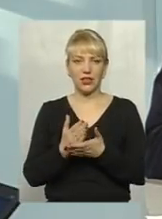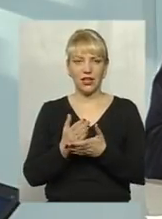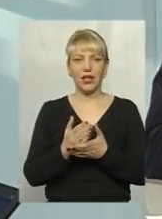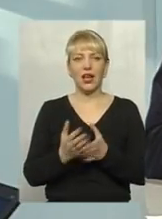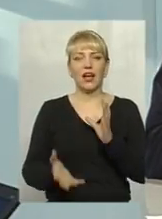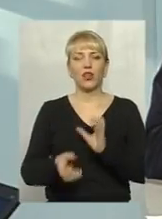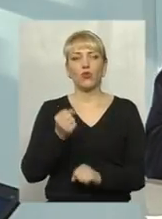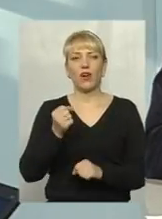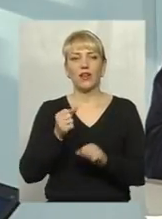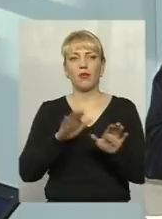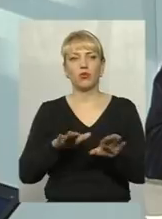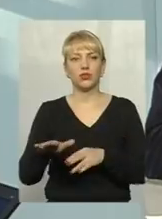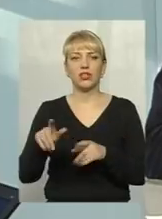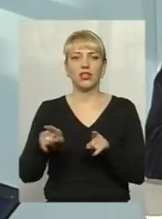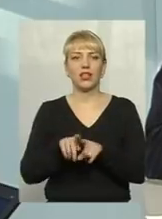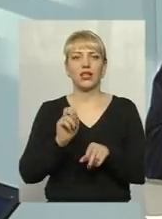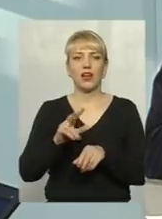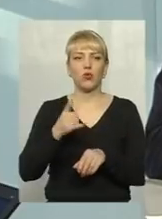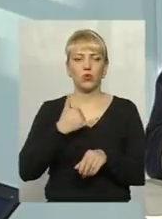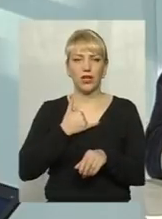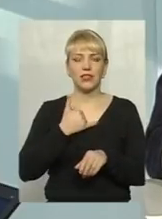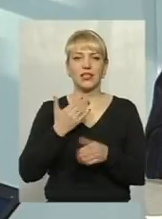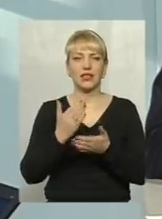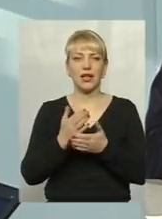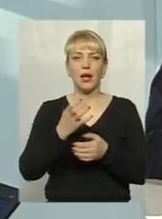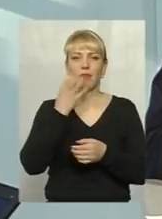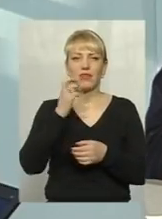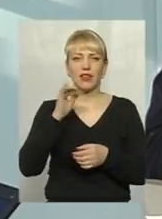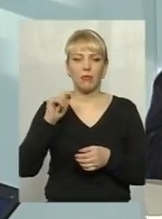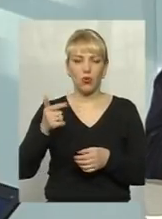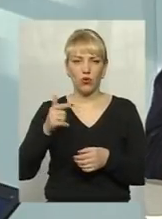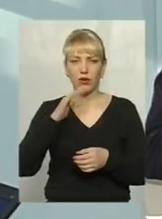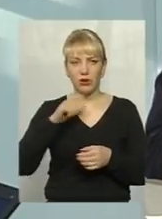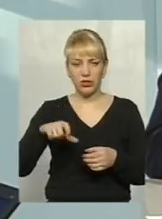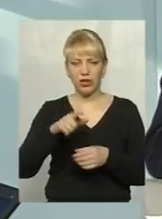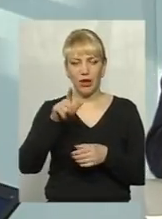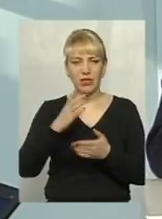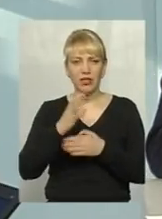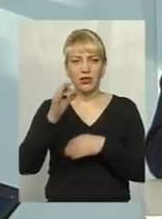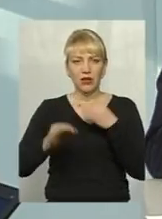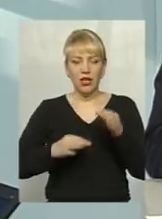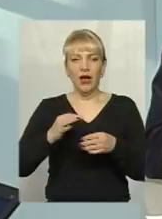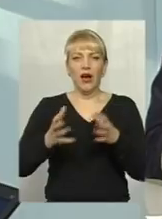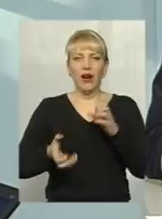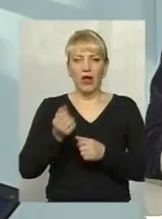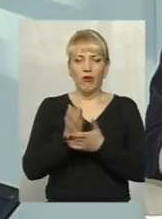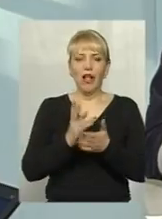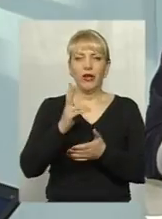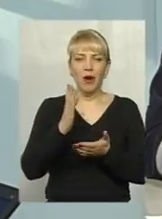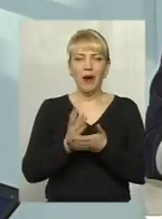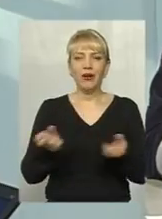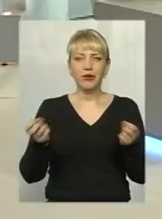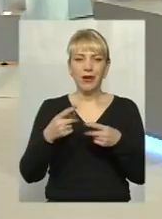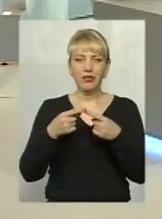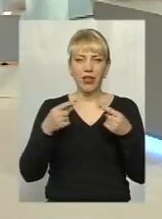рятувальні пости, такі як у нас на рісті Південний Буг. Там дежурять цілодобово рятувальники, які, маючи спецзасоби, можуть до вас